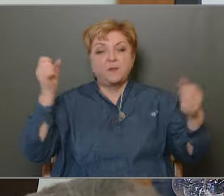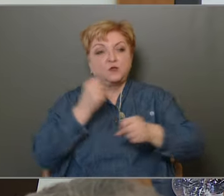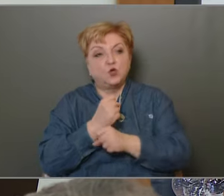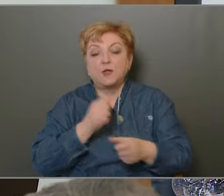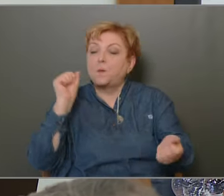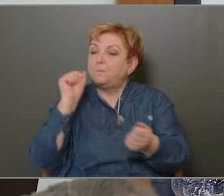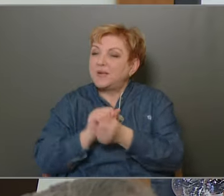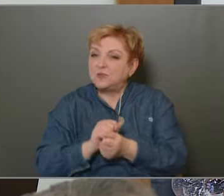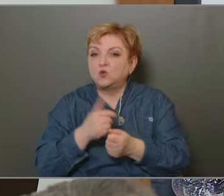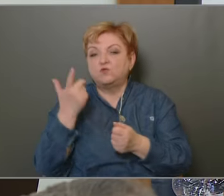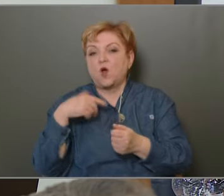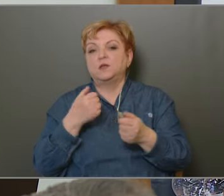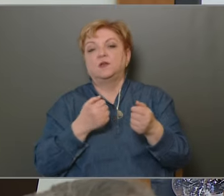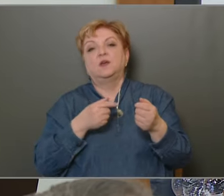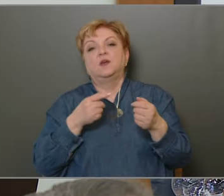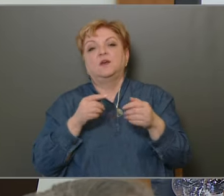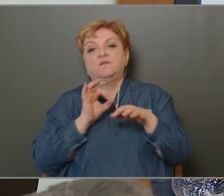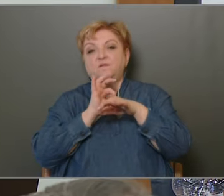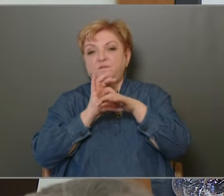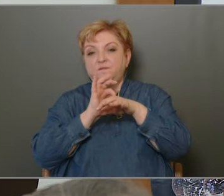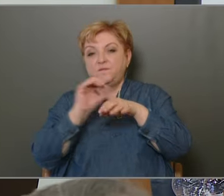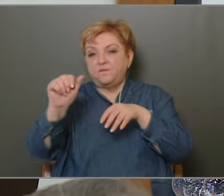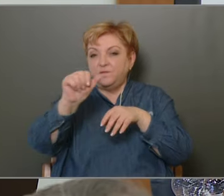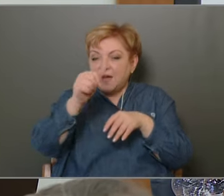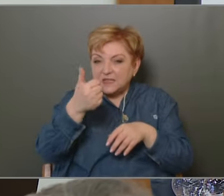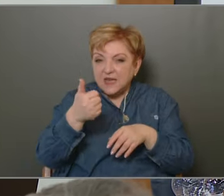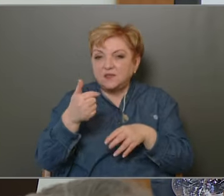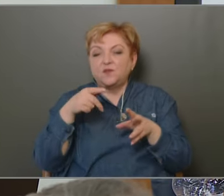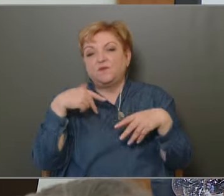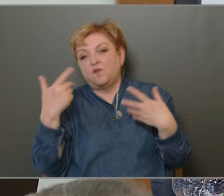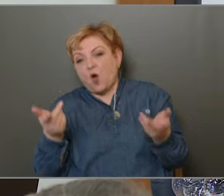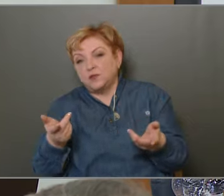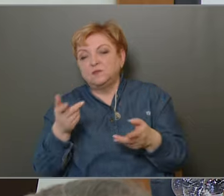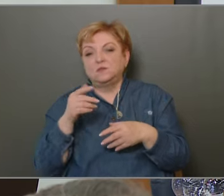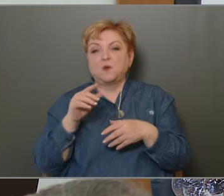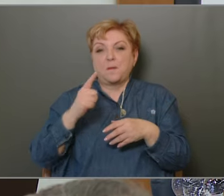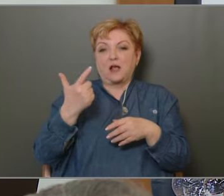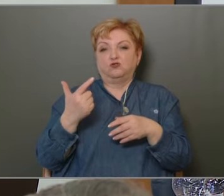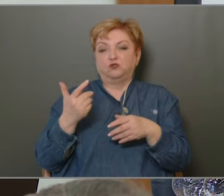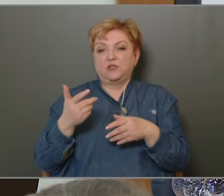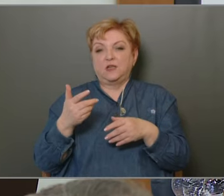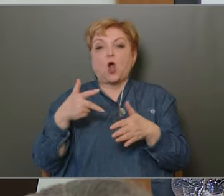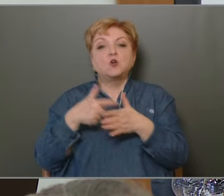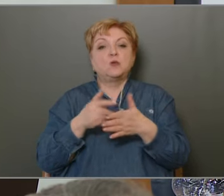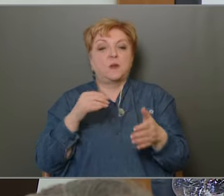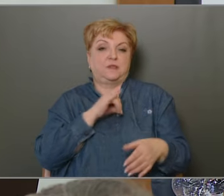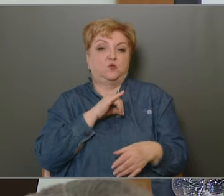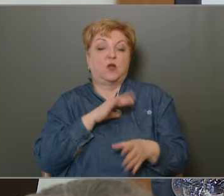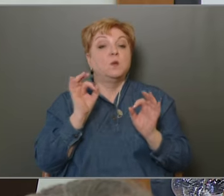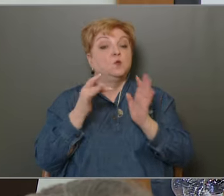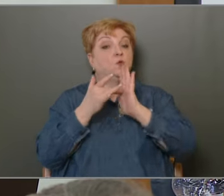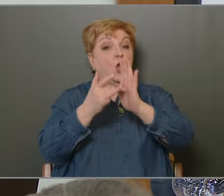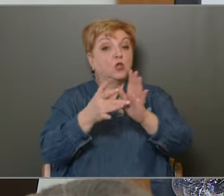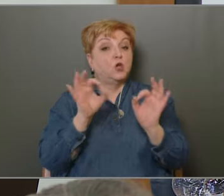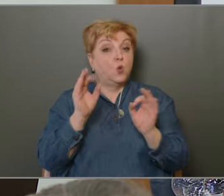biztos volt, hogy vagy vezet, vagy második a köztisztaság után a közbiztonság És én azt gondolom, hogy az is mutatja a jó irányt